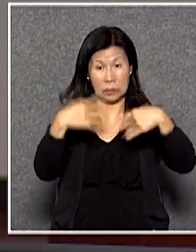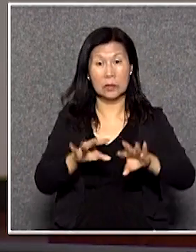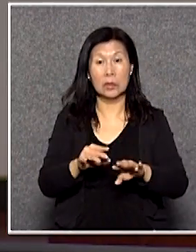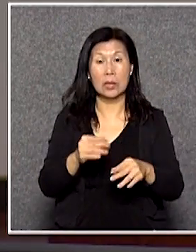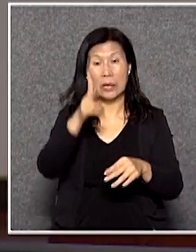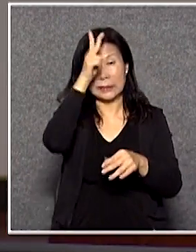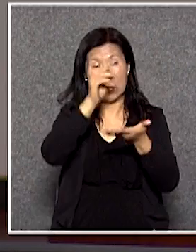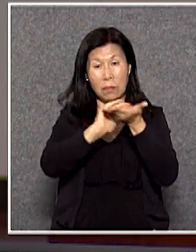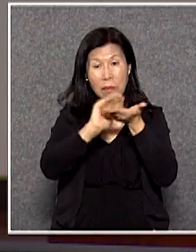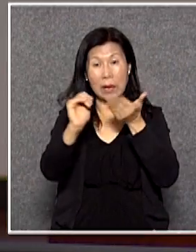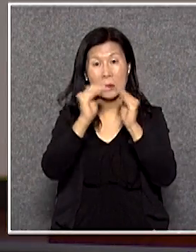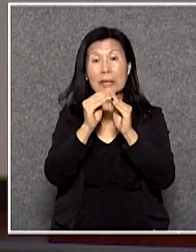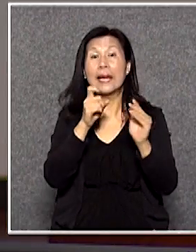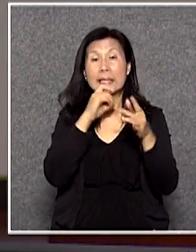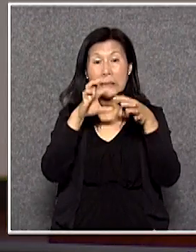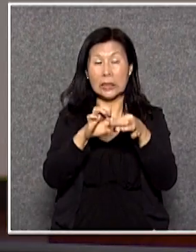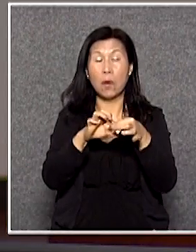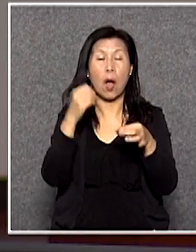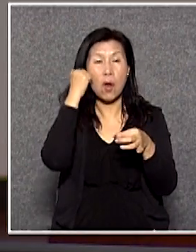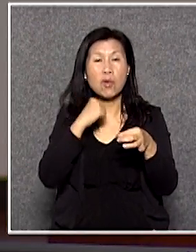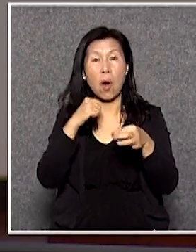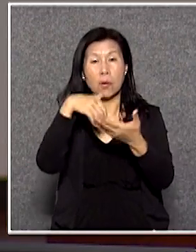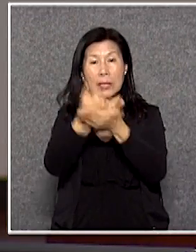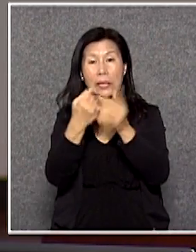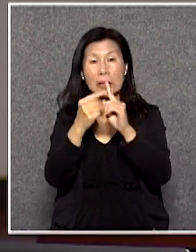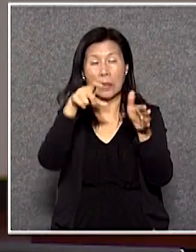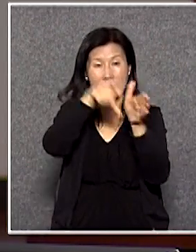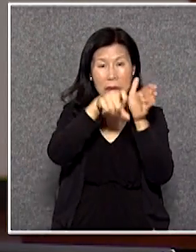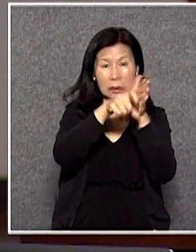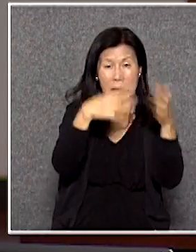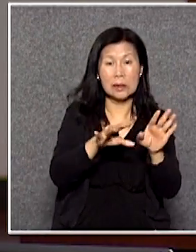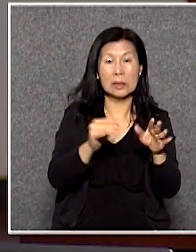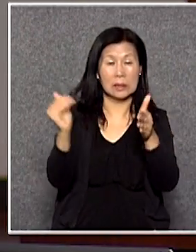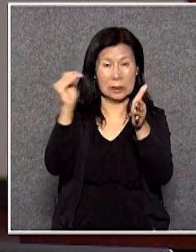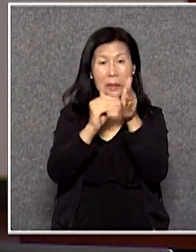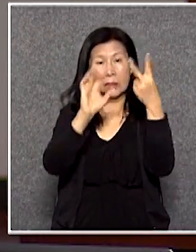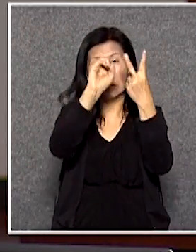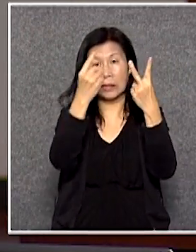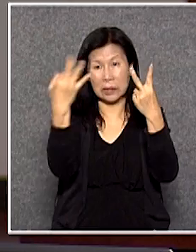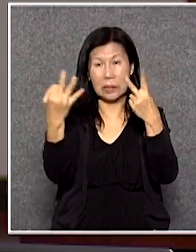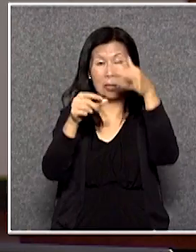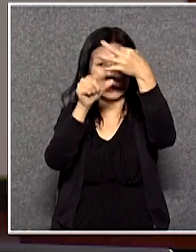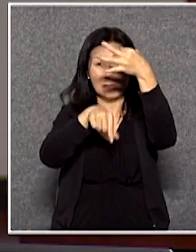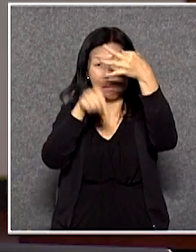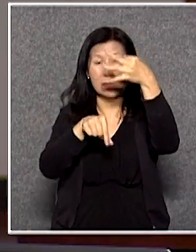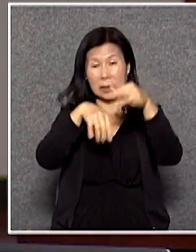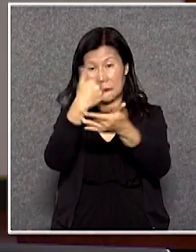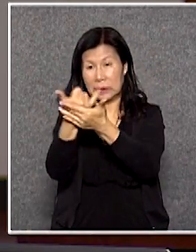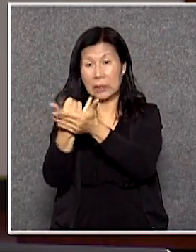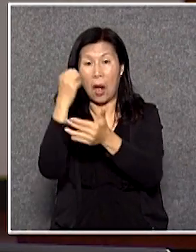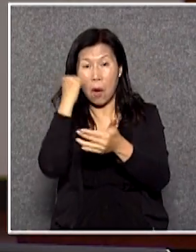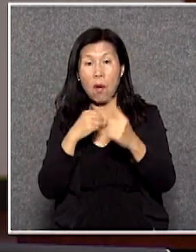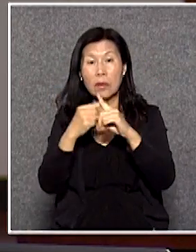繼續向這些有關的戶口發出醫療券截至到2013年3月已經去世的長者